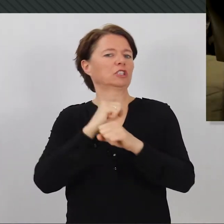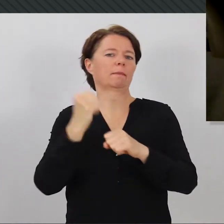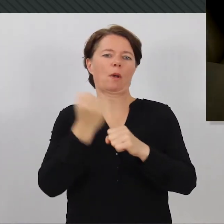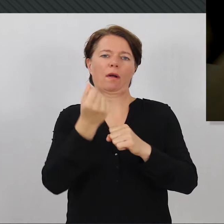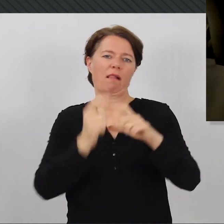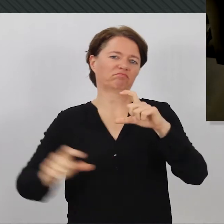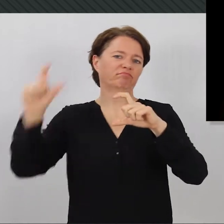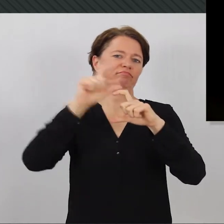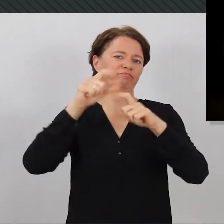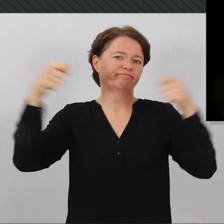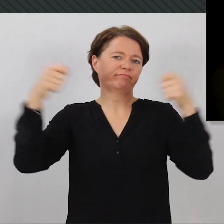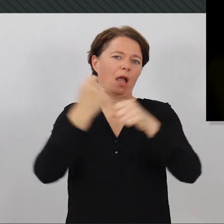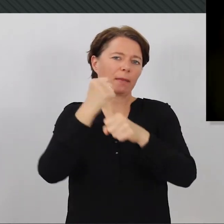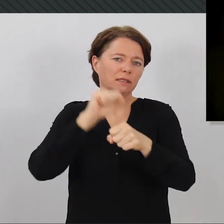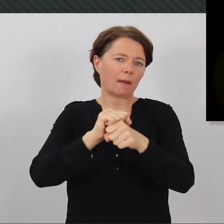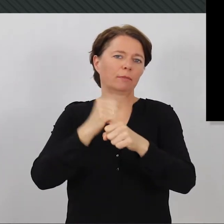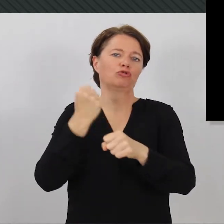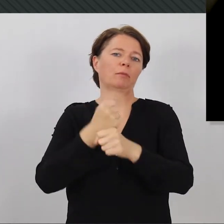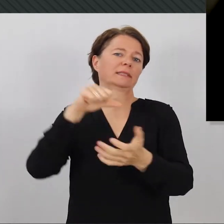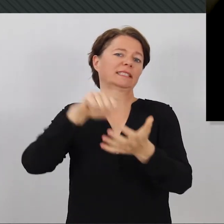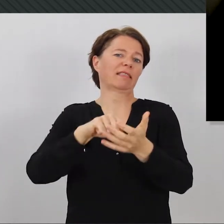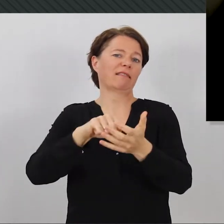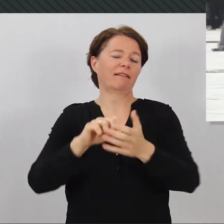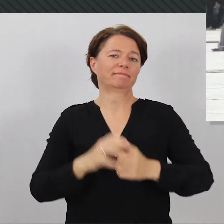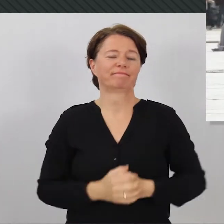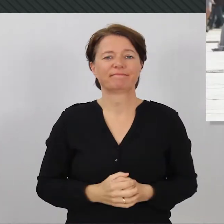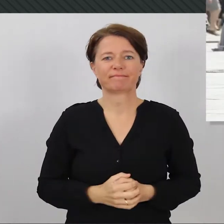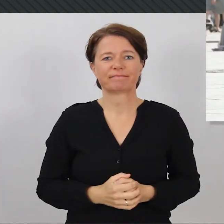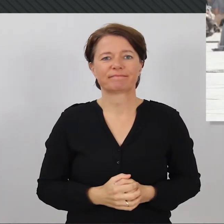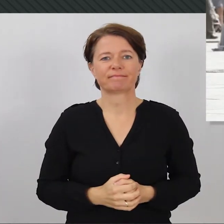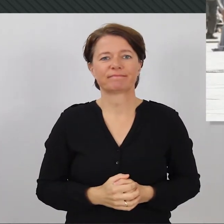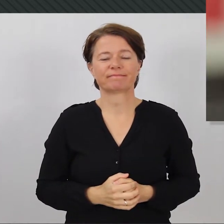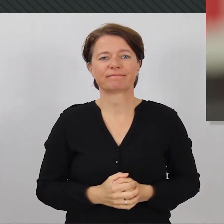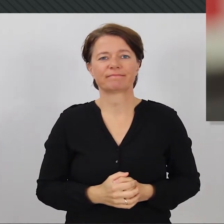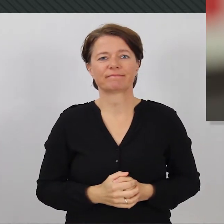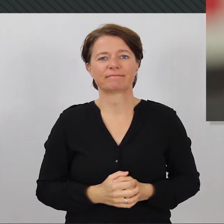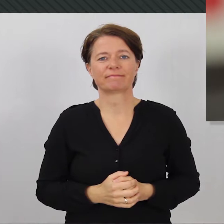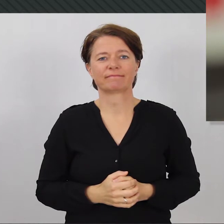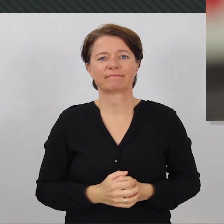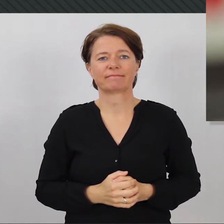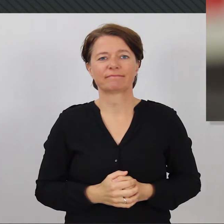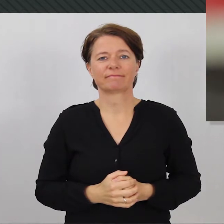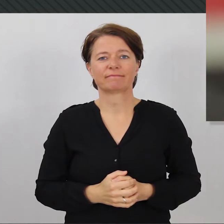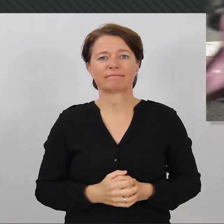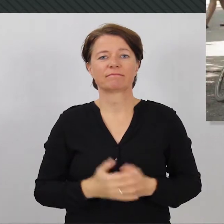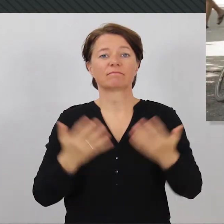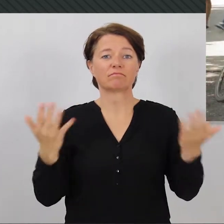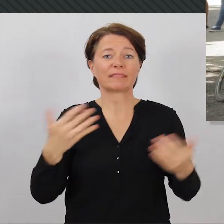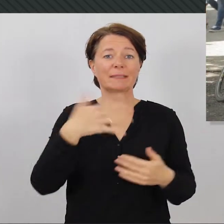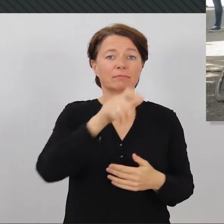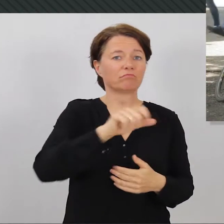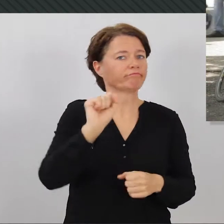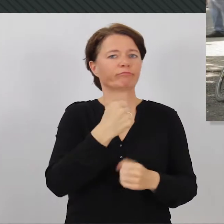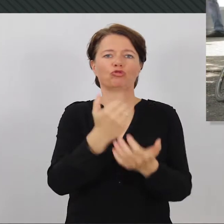es auch viele, die trotz Vollzeitjob ihr Einkommen vom Arbeitsamt oder Jobcenter aufstocken lassen müssen. Wiederum